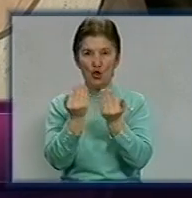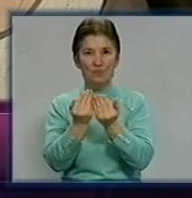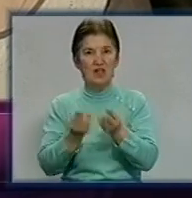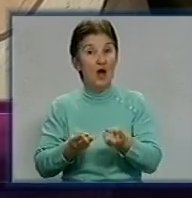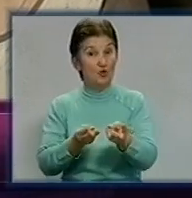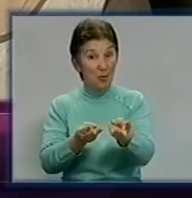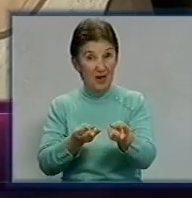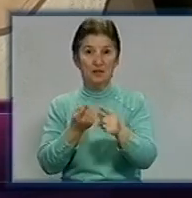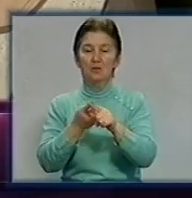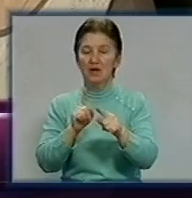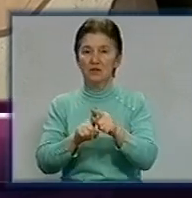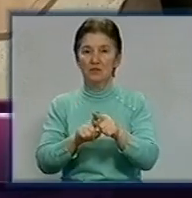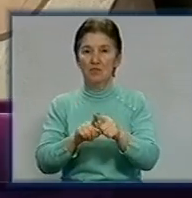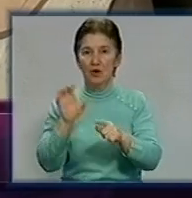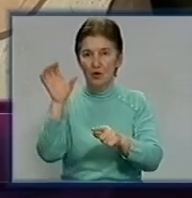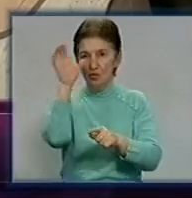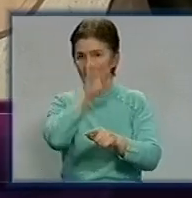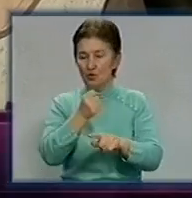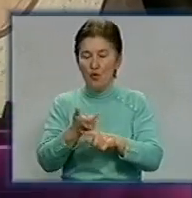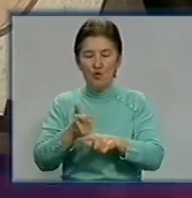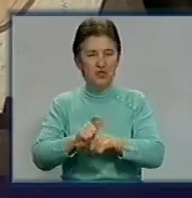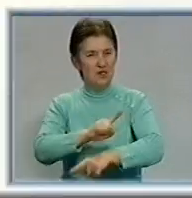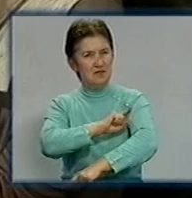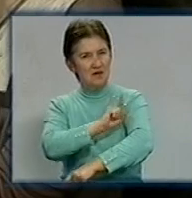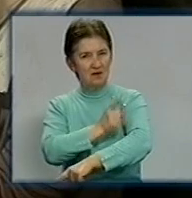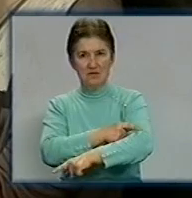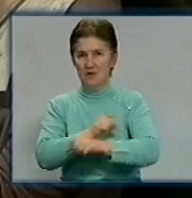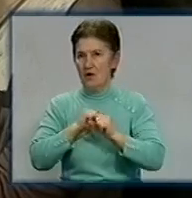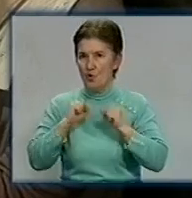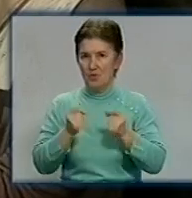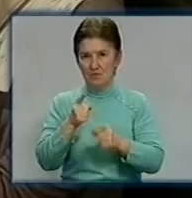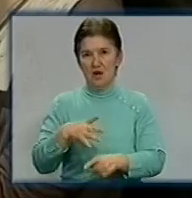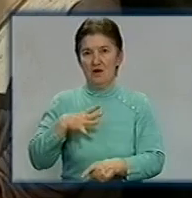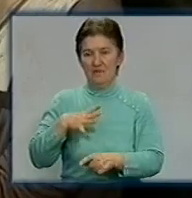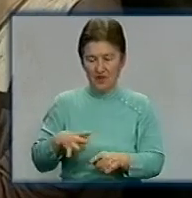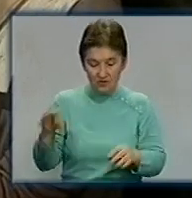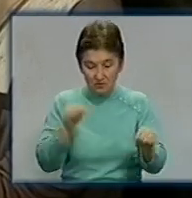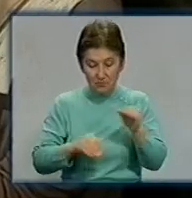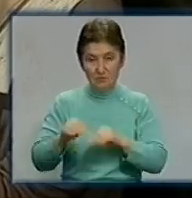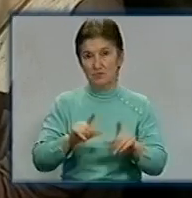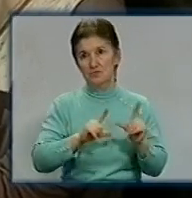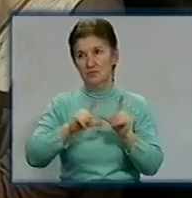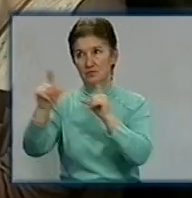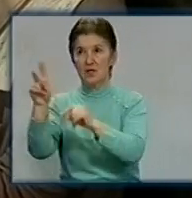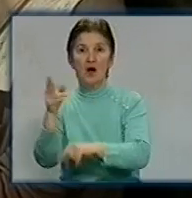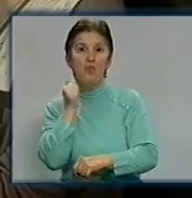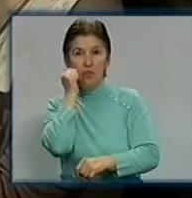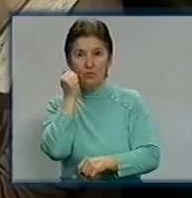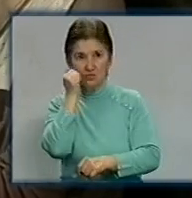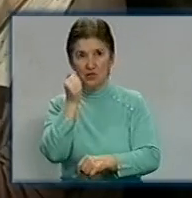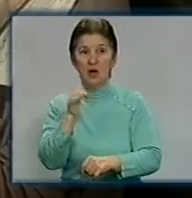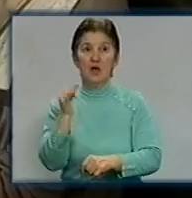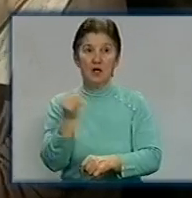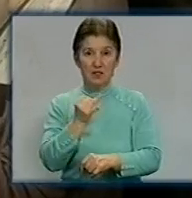стало в течение ночі дуже-очень сильно холодно. Ми винуждені були з дітьми збратися, уїхали до бабусі. Дуже холодно вдома,